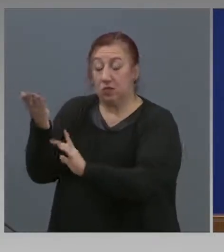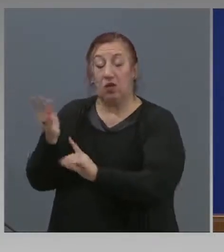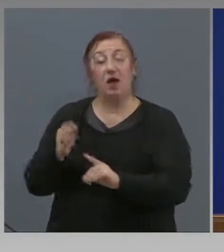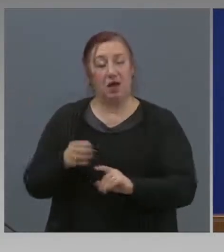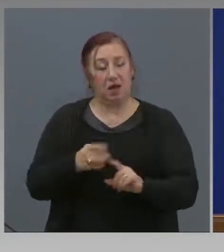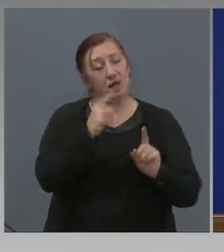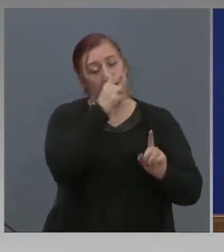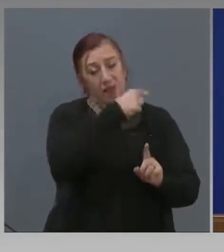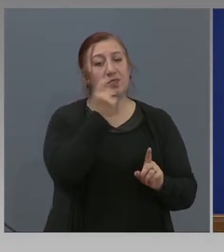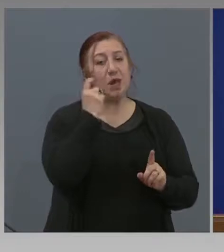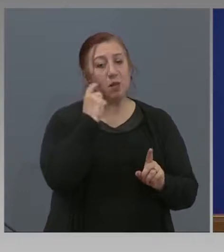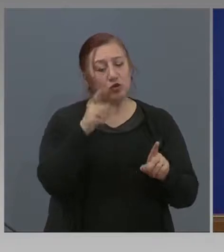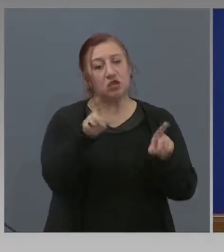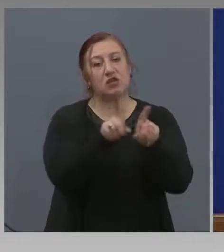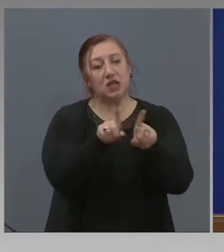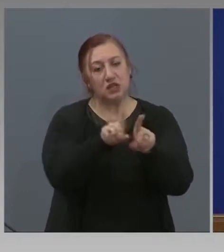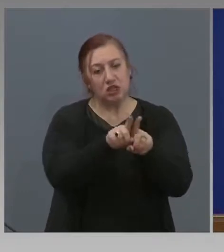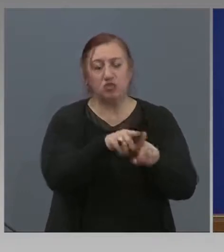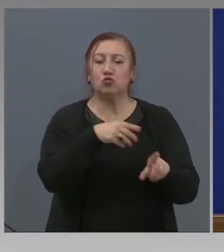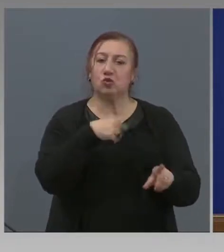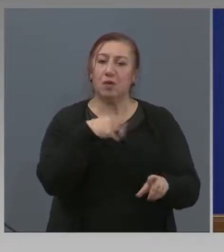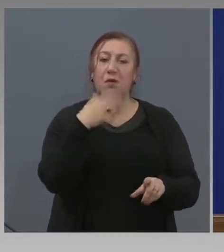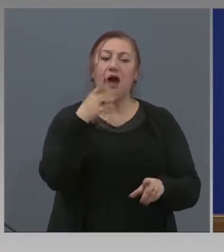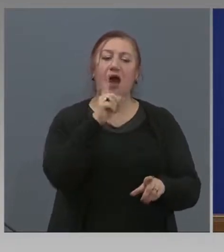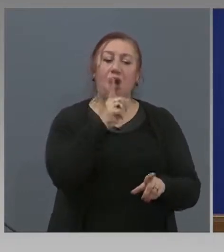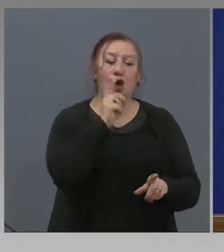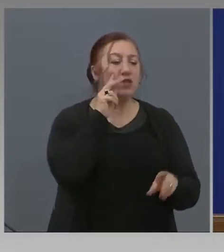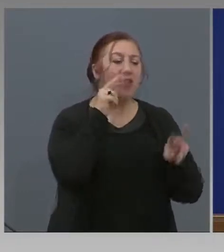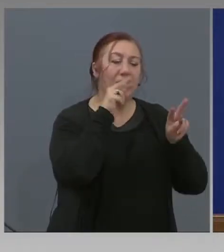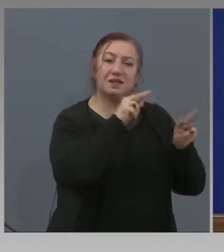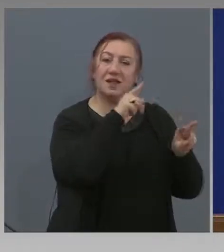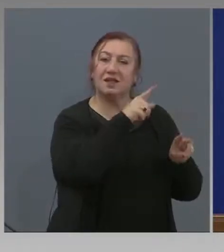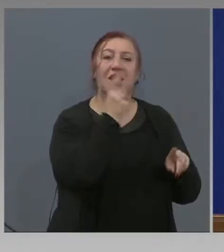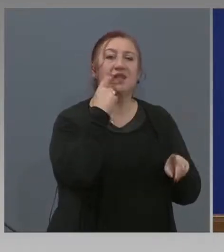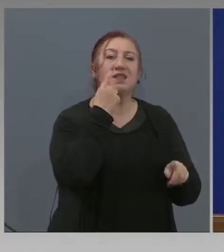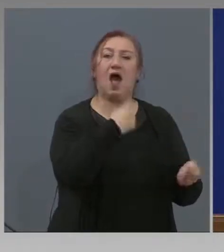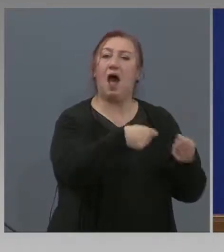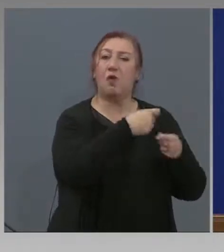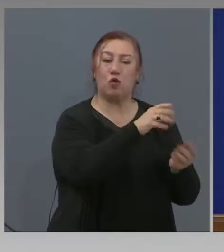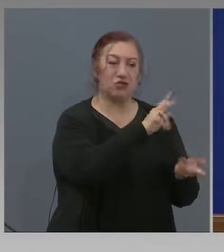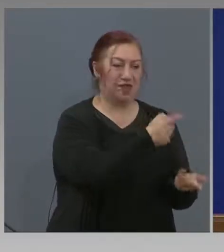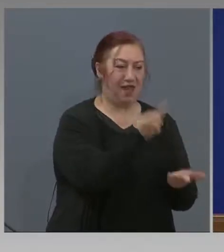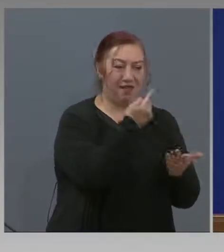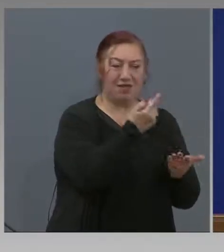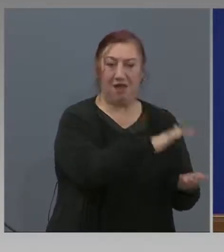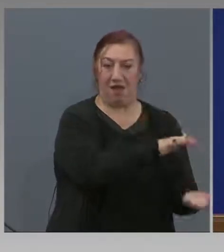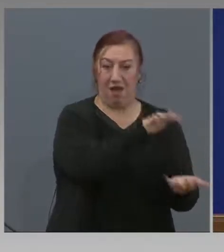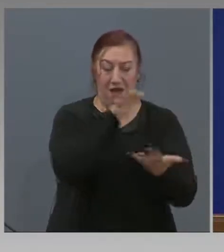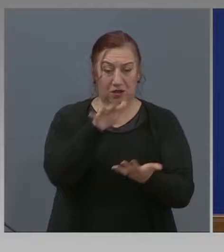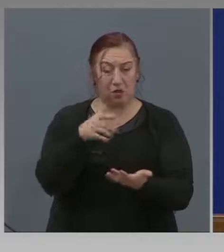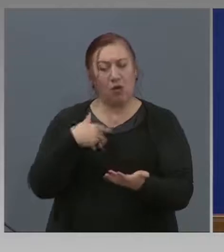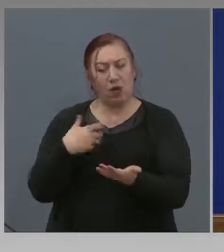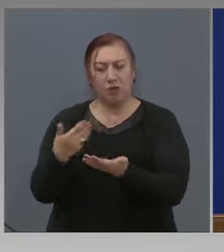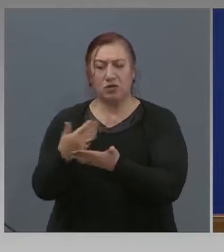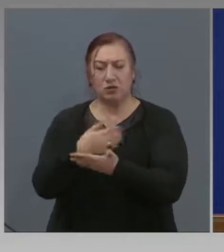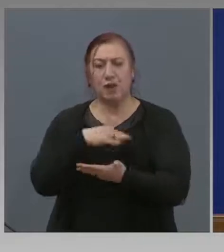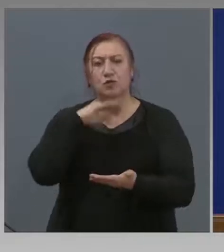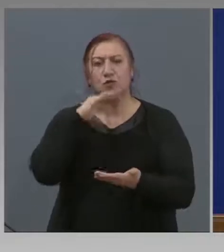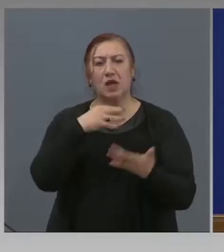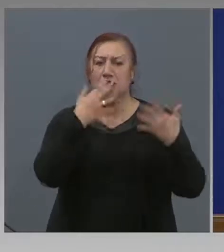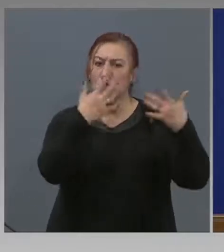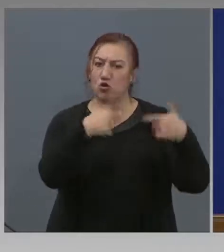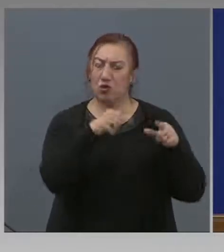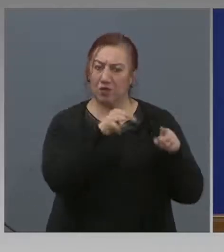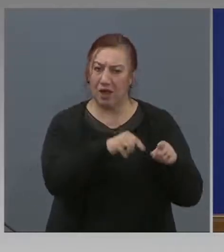който ги следи. Това не е Министърство на земеделието, е Държавната комисия. Когато съберем достатъчно данни, за да не